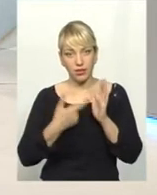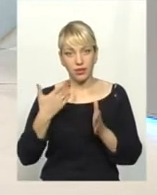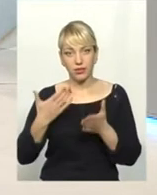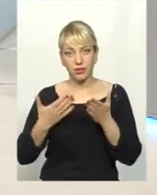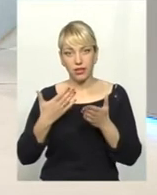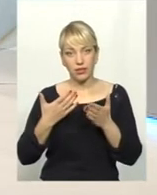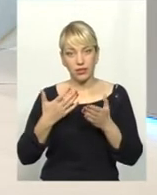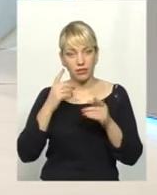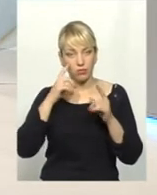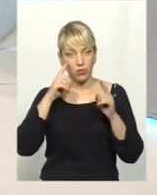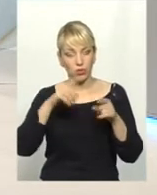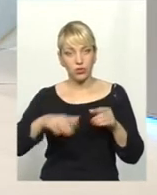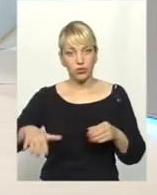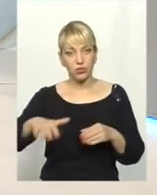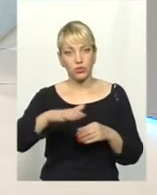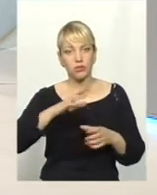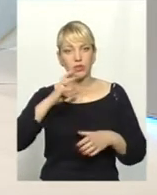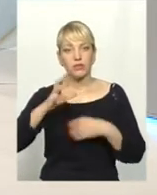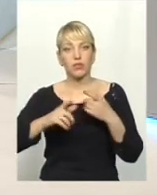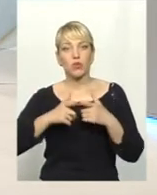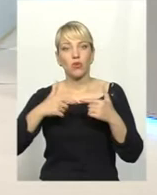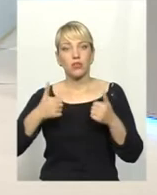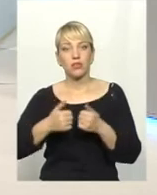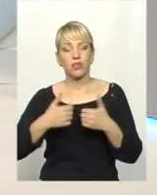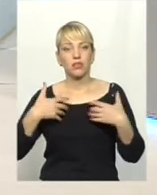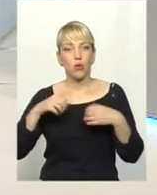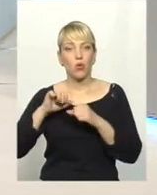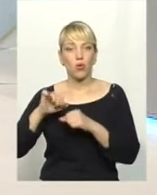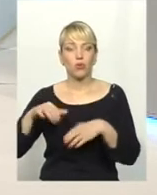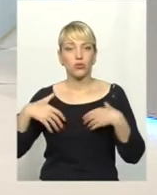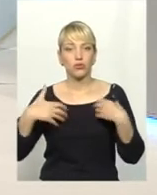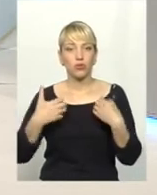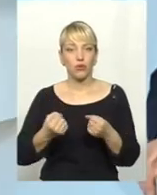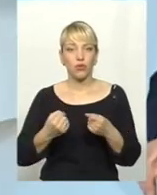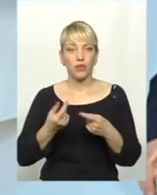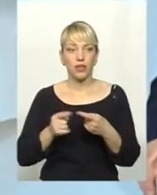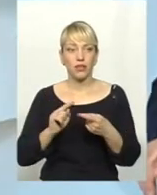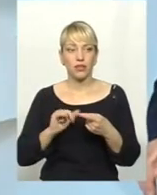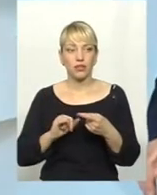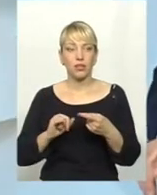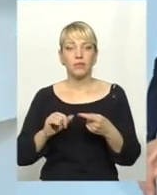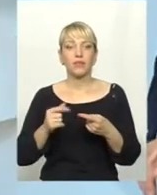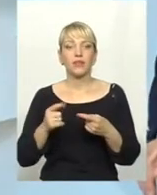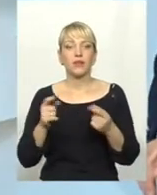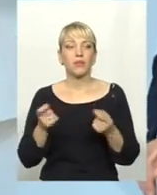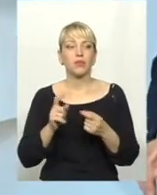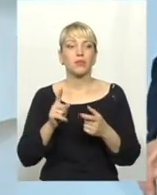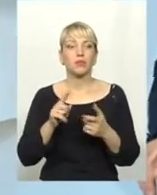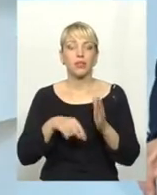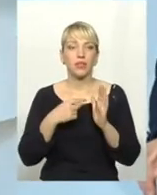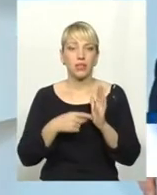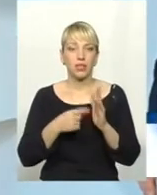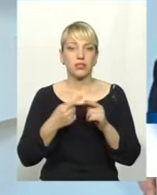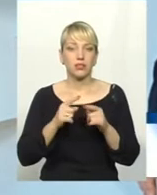зору Всесвітньої організації охорони здоров'я. Ми отримуємо матеріали. На жаль, в нашій країні, хоча ми підіймали це питання багато разів,